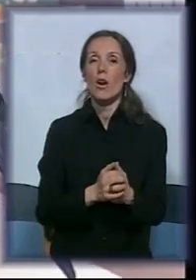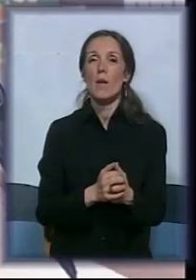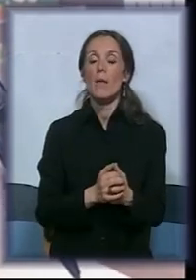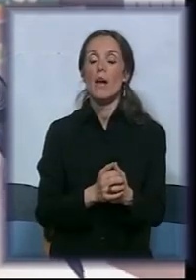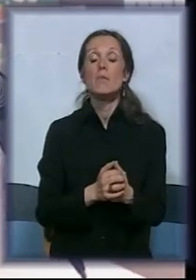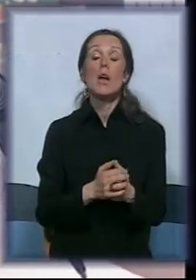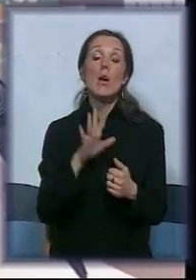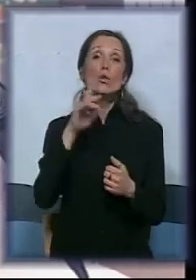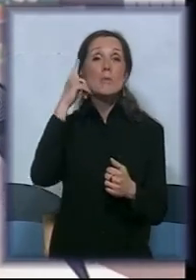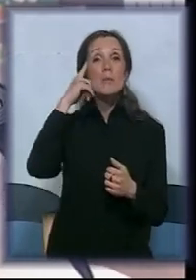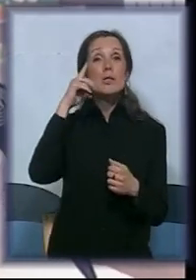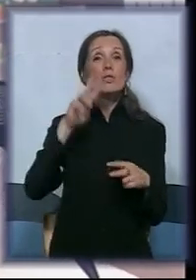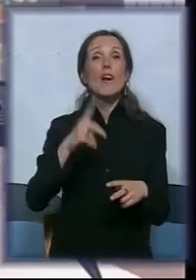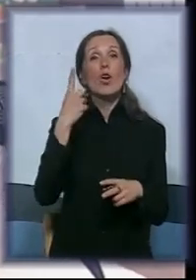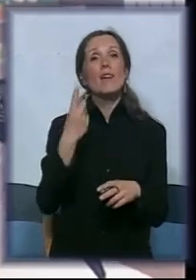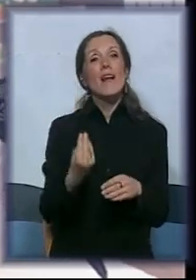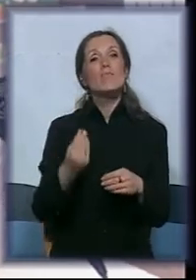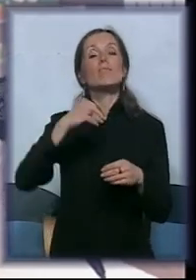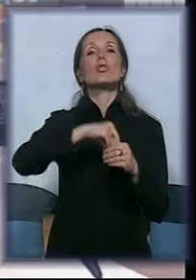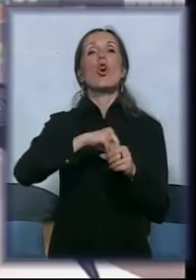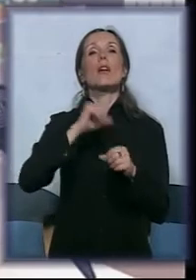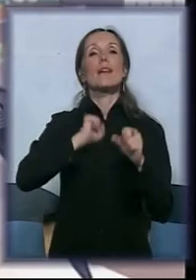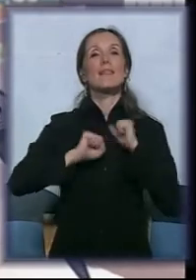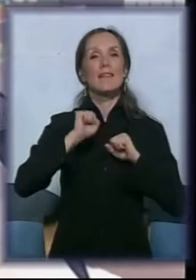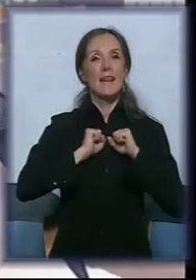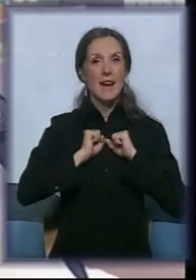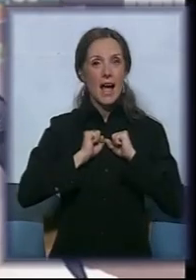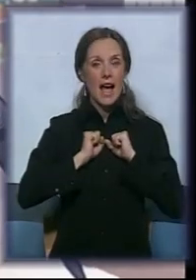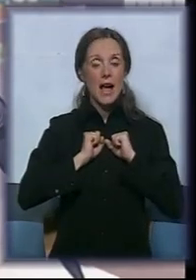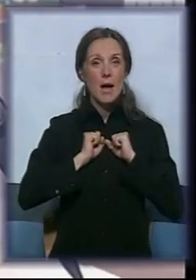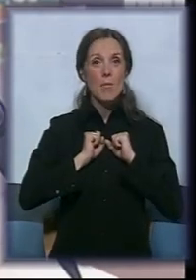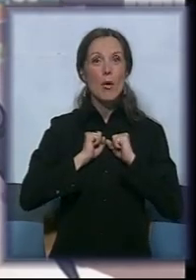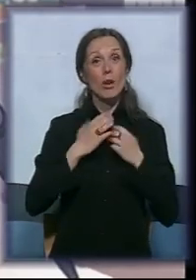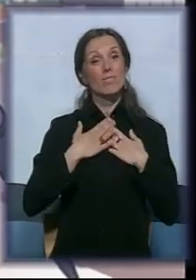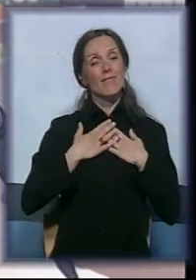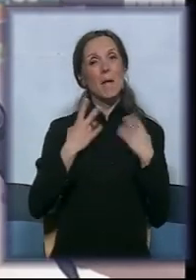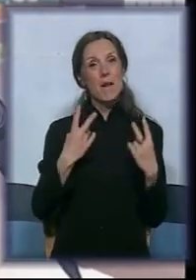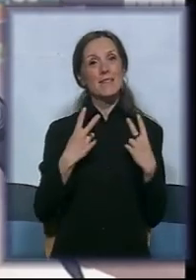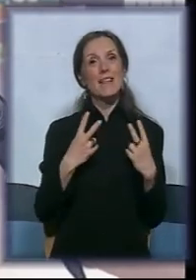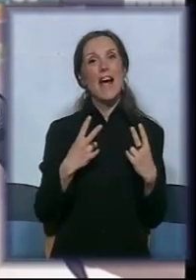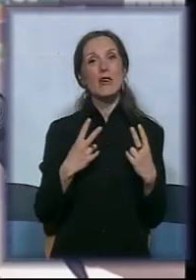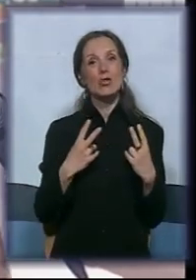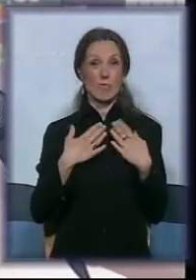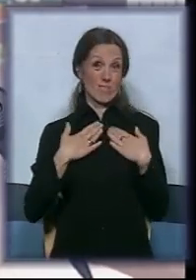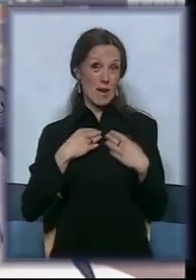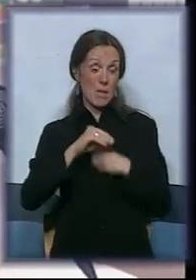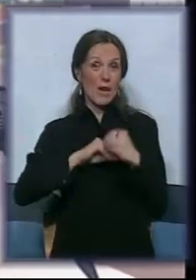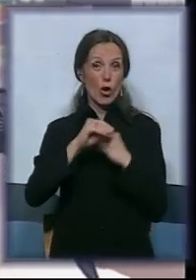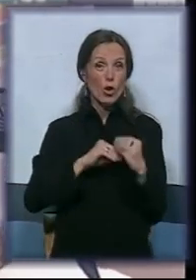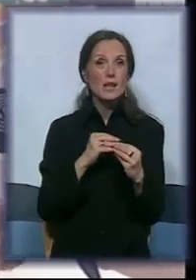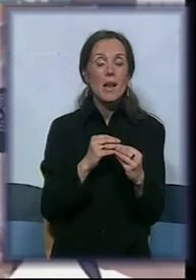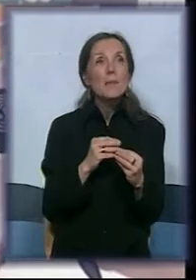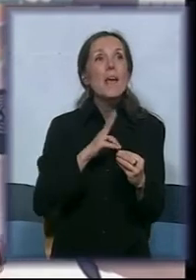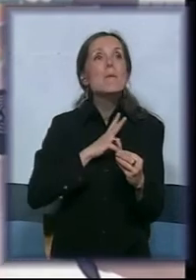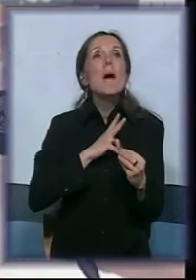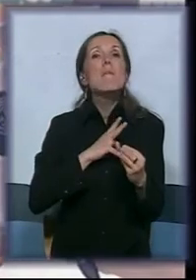zaista jedan dodatni napor koji se ulaže nama znači da kao roditeljima da prosto imamo makar nešto